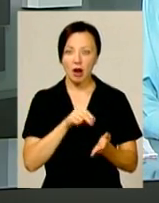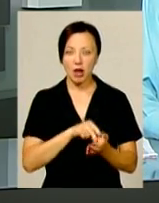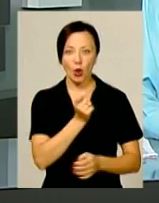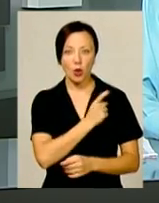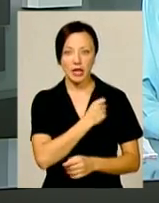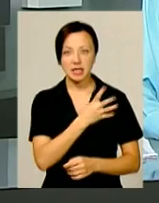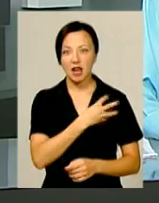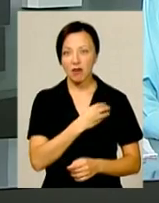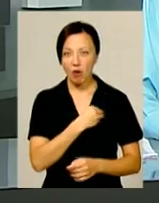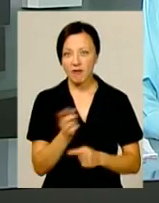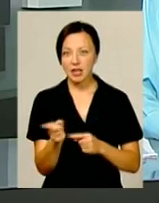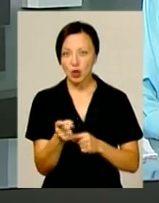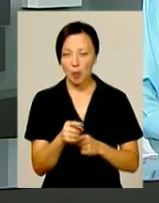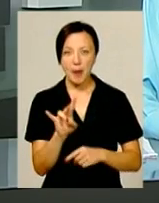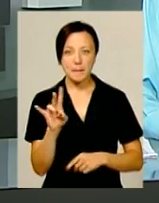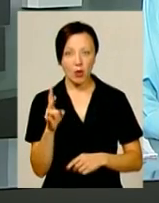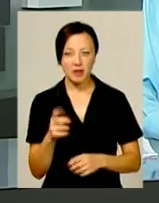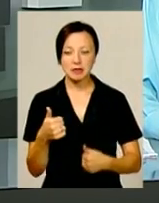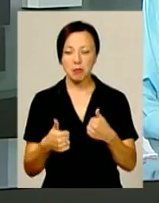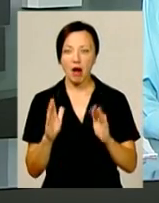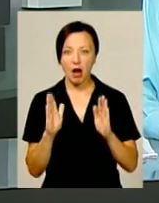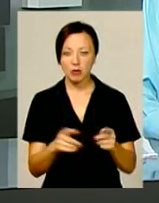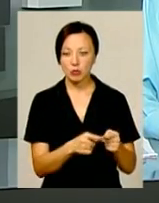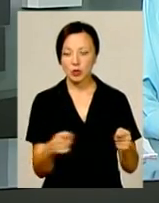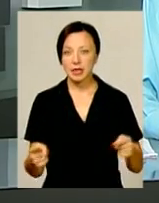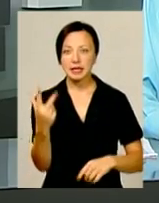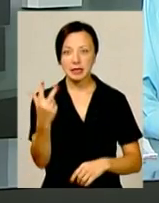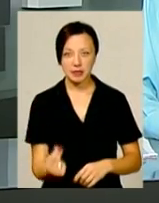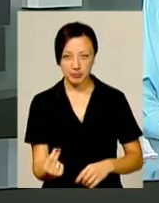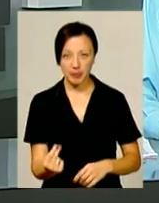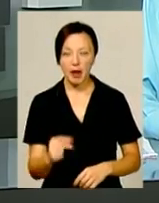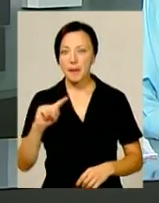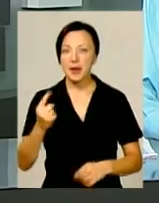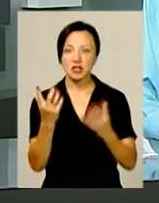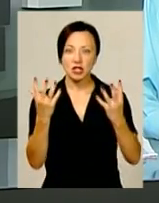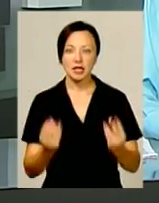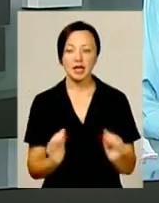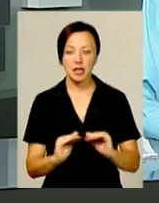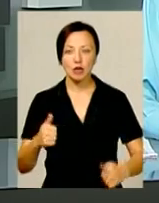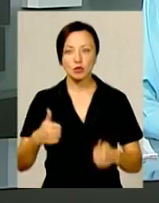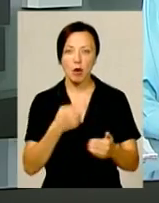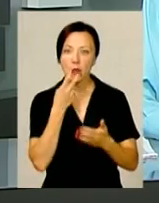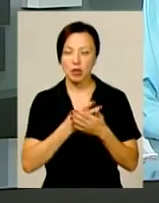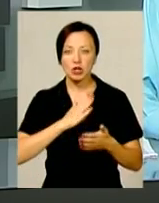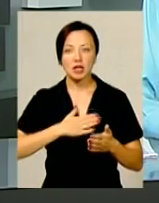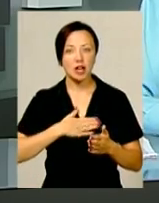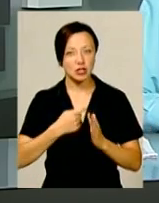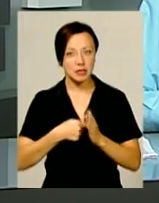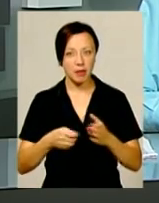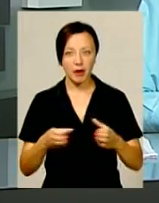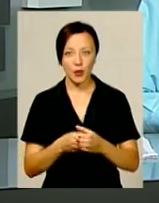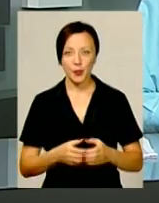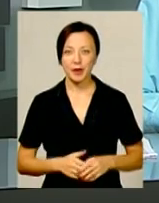Одеси, Львова, Тернополя та Миколаєва змагатимуться протягом трьох днів. Перший день дитячого турніру бачила і наша знімальна група.